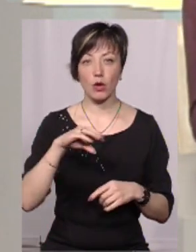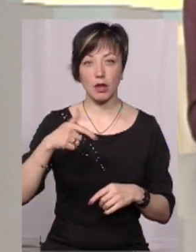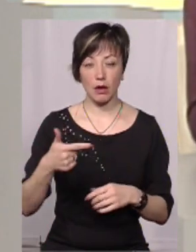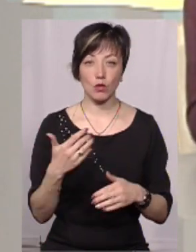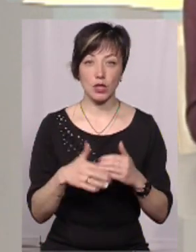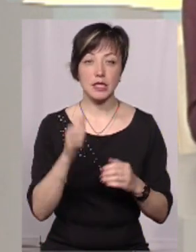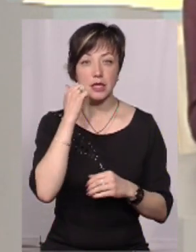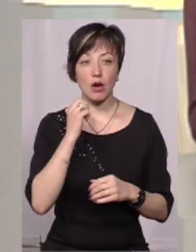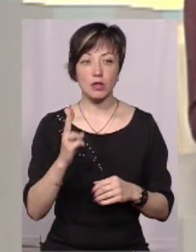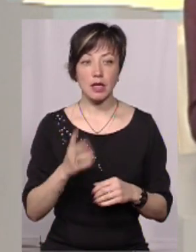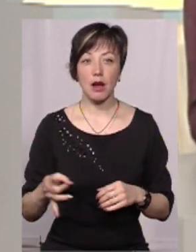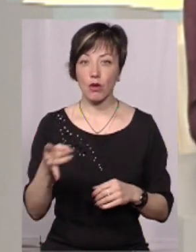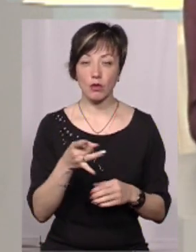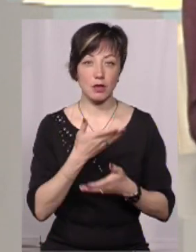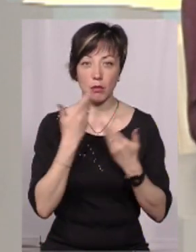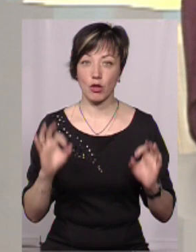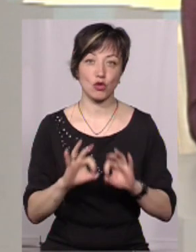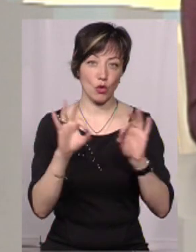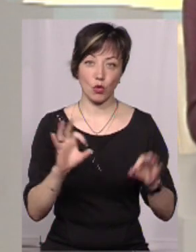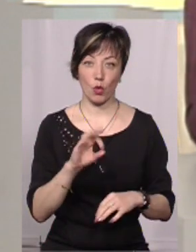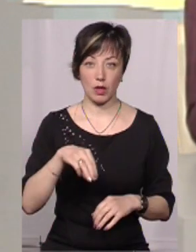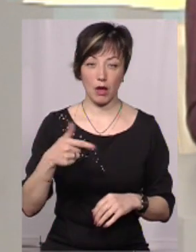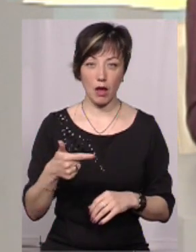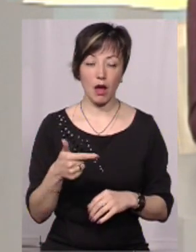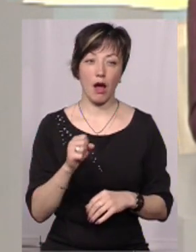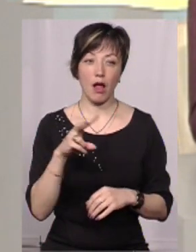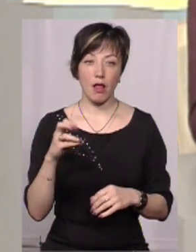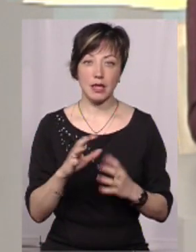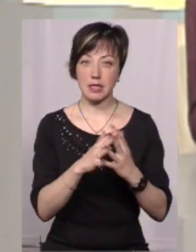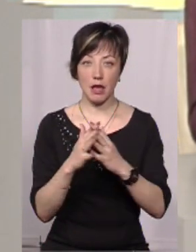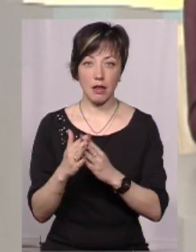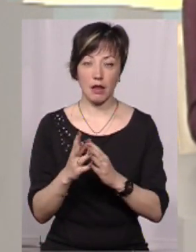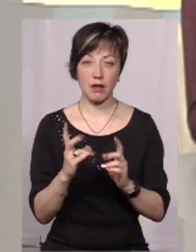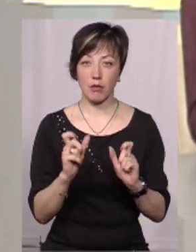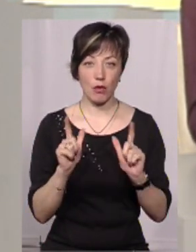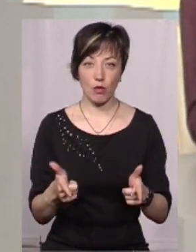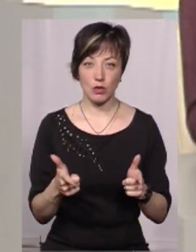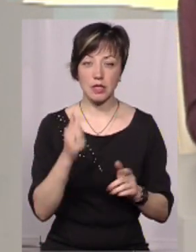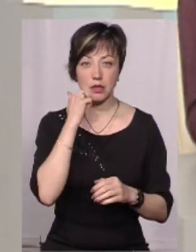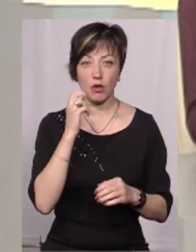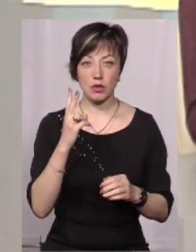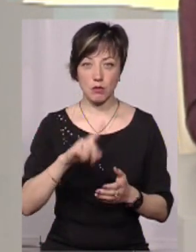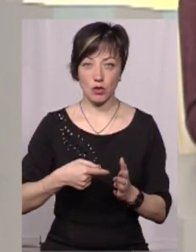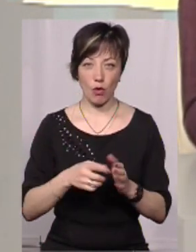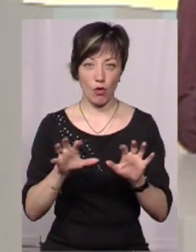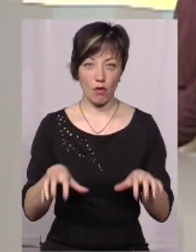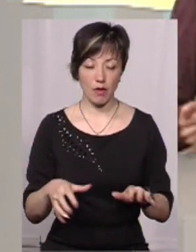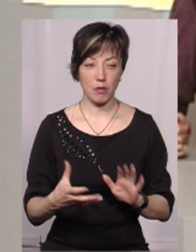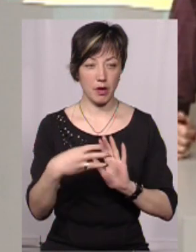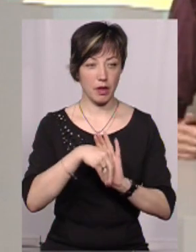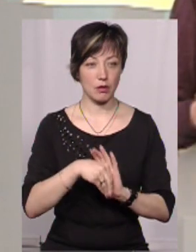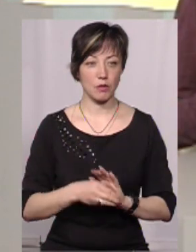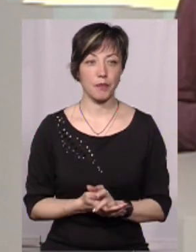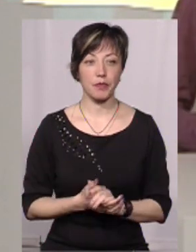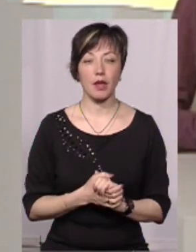та громади, то от Старокостянтинівський район не має жодної ОТГ, попри це села не пристають на пропозицію Старокостянтинівського міського голови